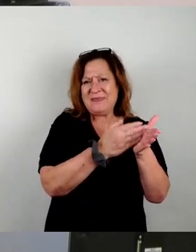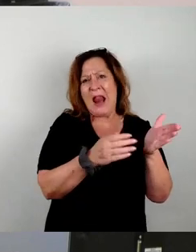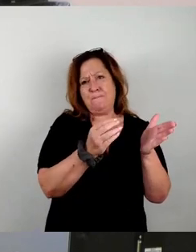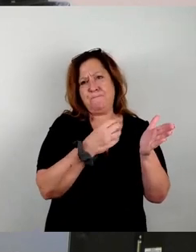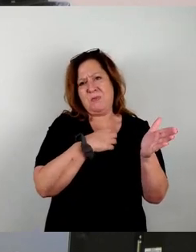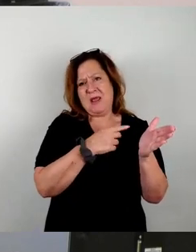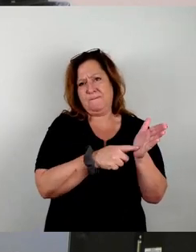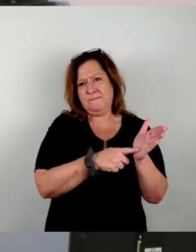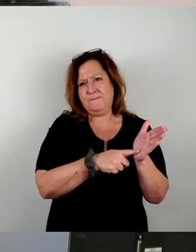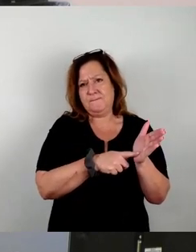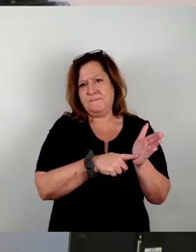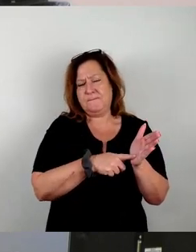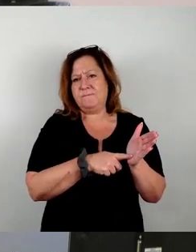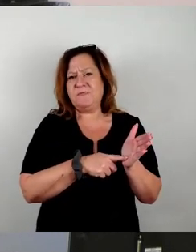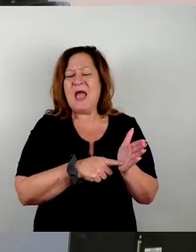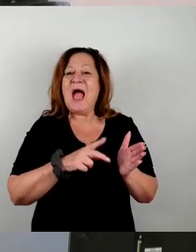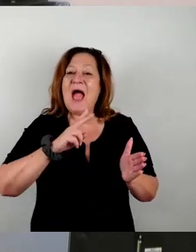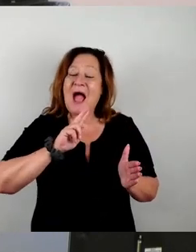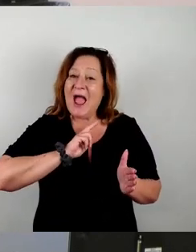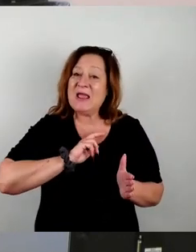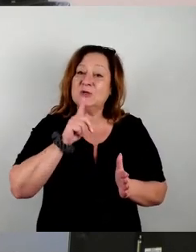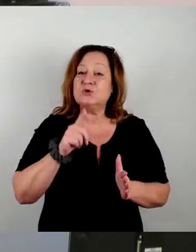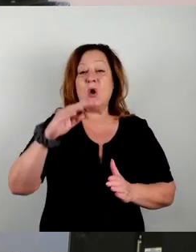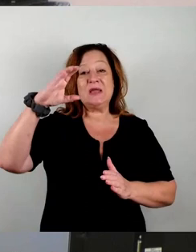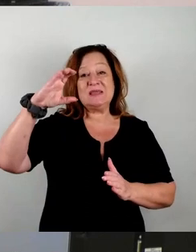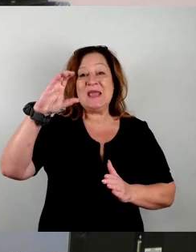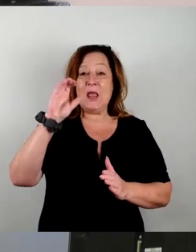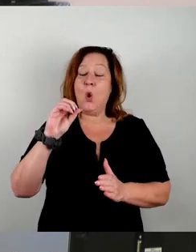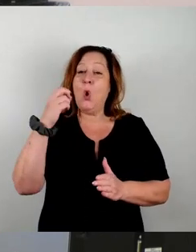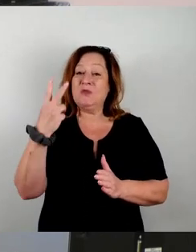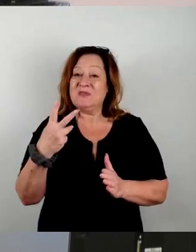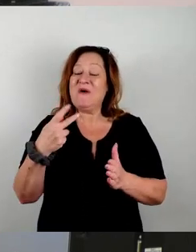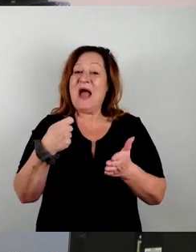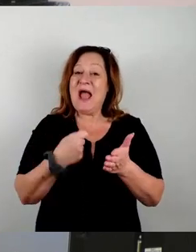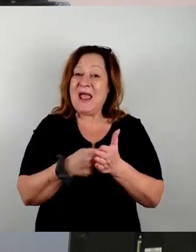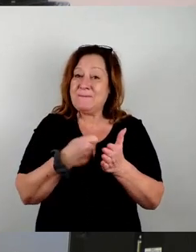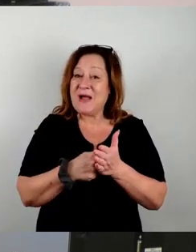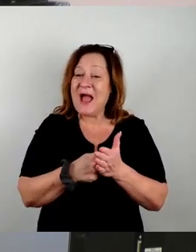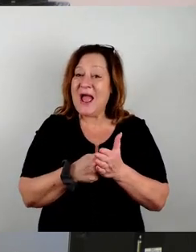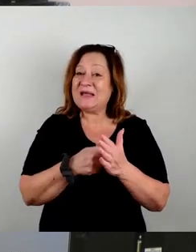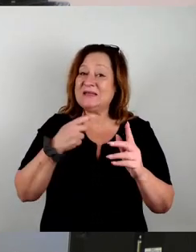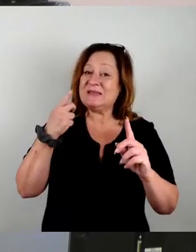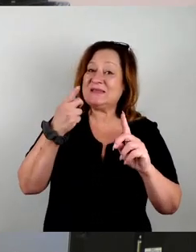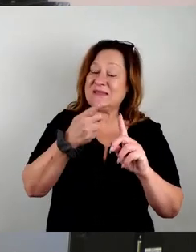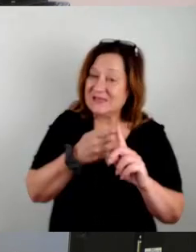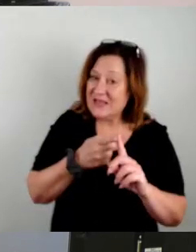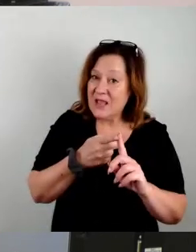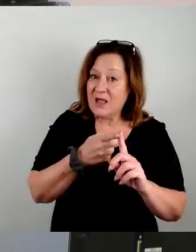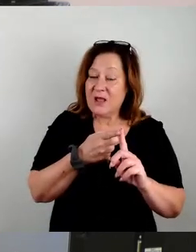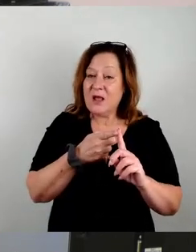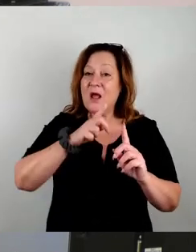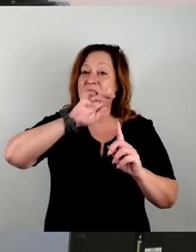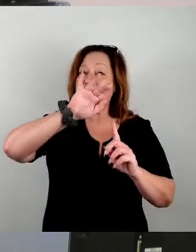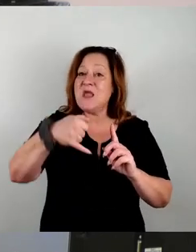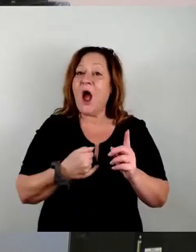wie es denn ist. Eigentlich sollte ja die CO2-Bepreisung dazu führen, dass im Umkehrschluss den Bürgern zum Jahresende was erstattet